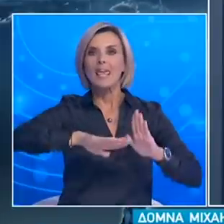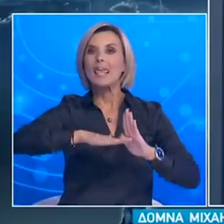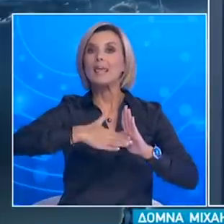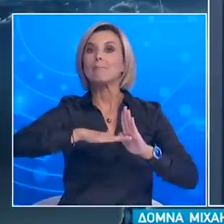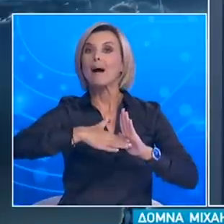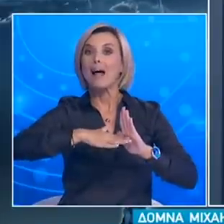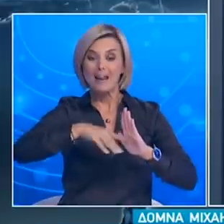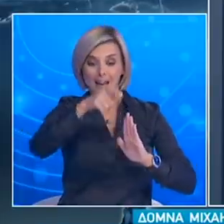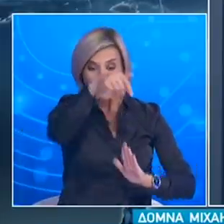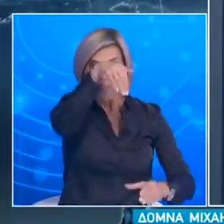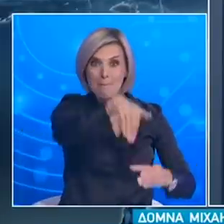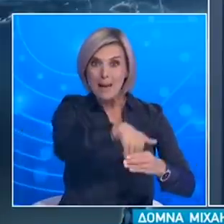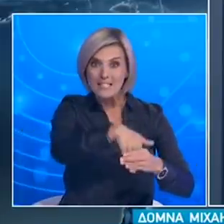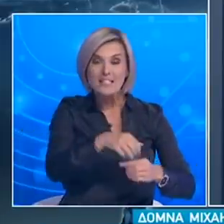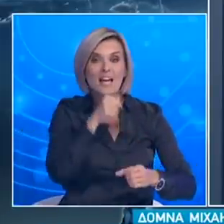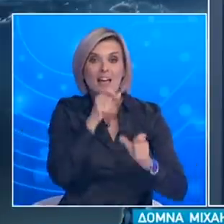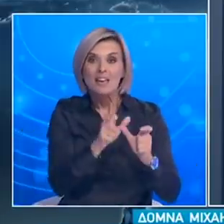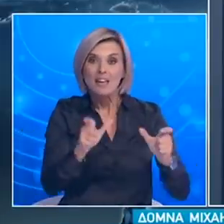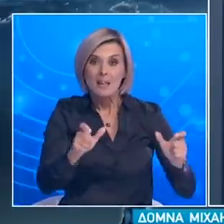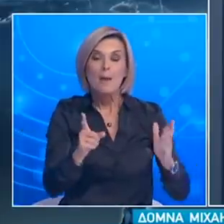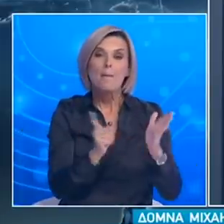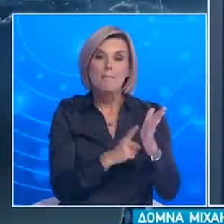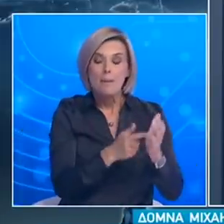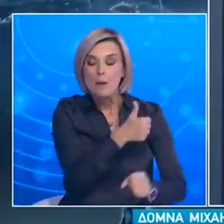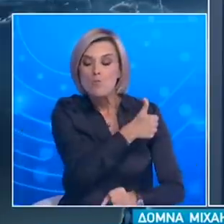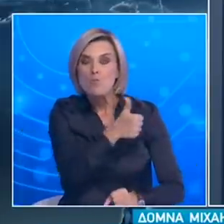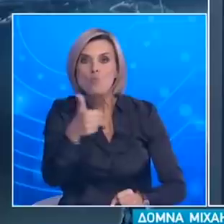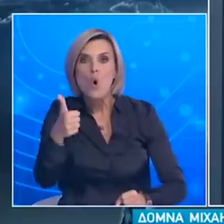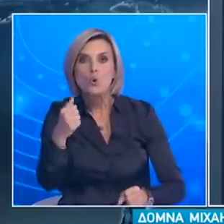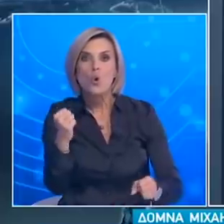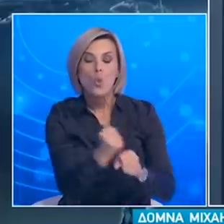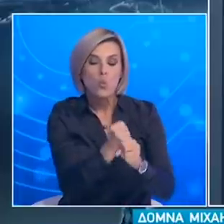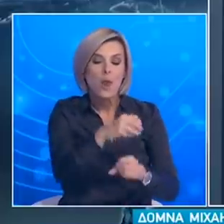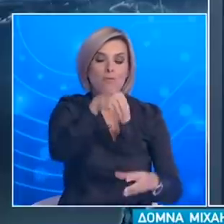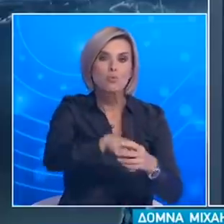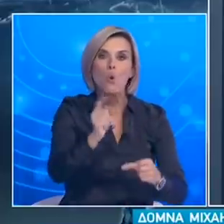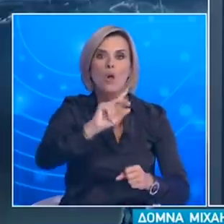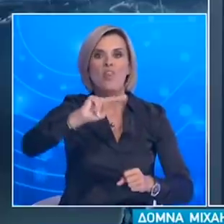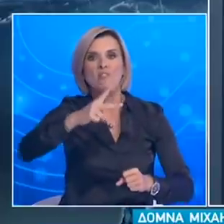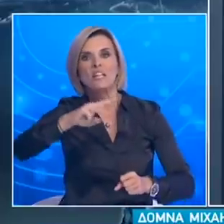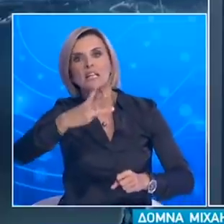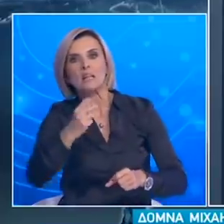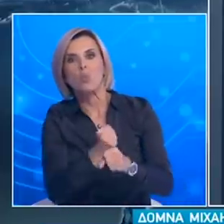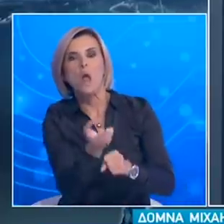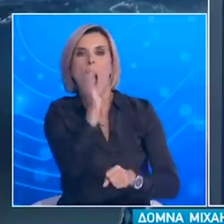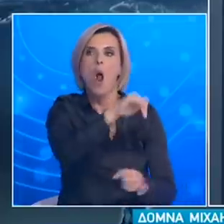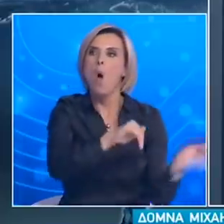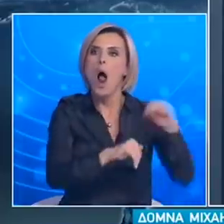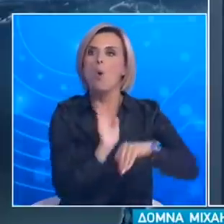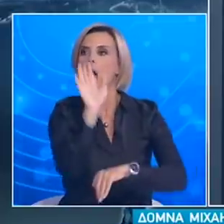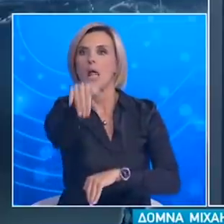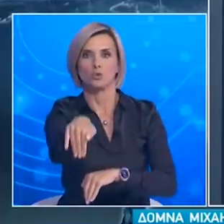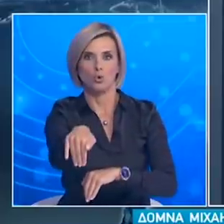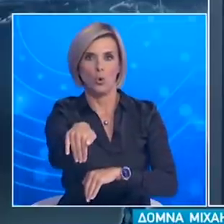ταυτόχρονα καθώς και σε καταστήματα υγειονομικού ενδιαφέροντος Δεύτερον Διαμορφώνουμε ειδικό